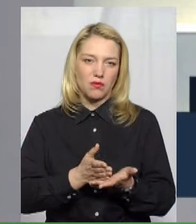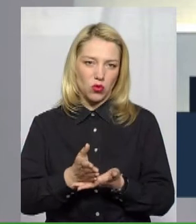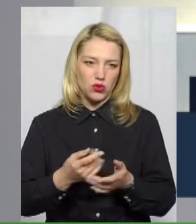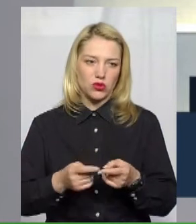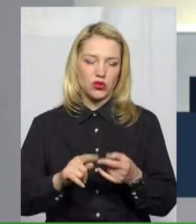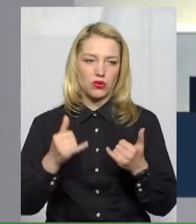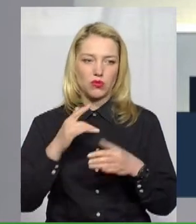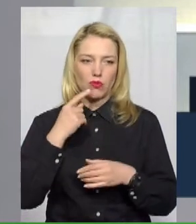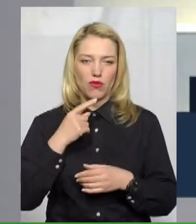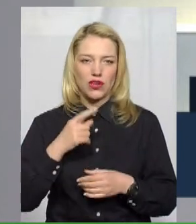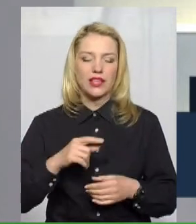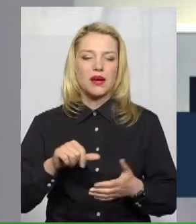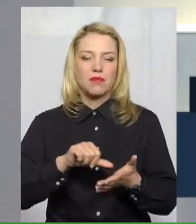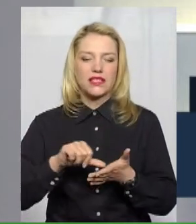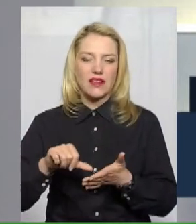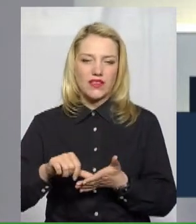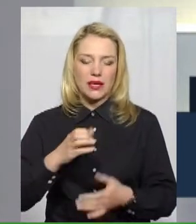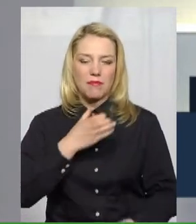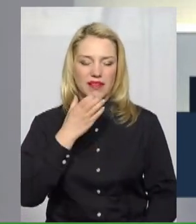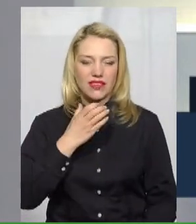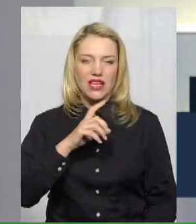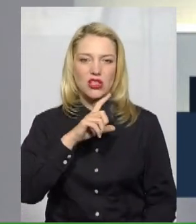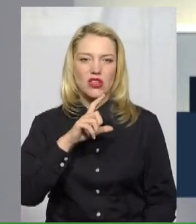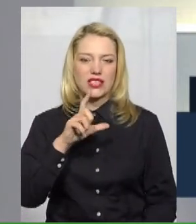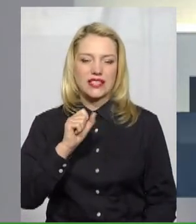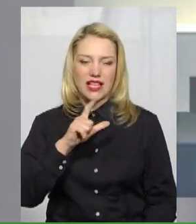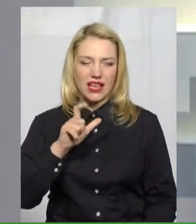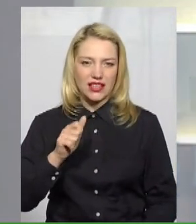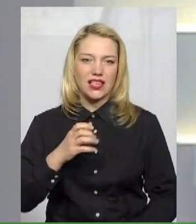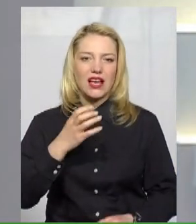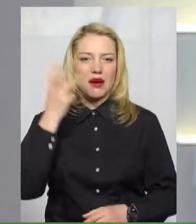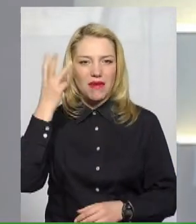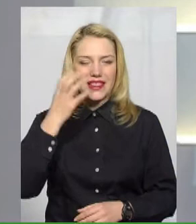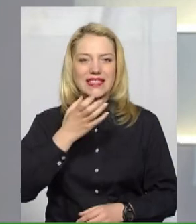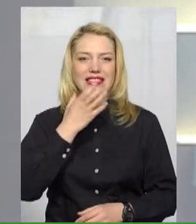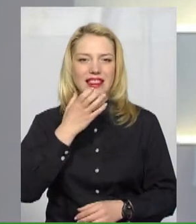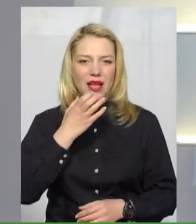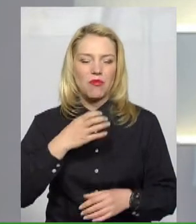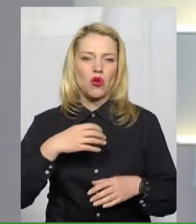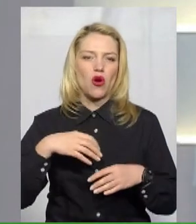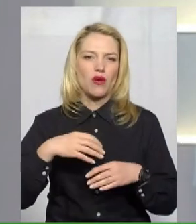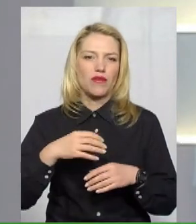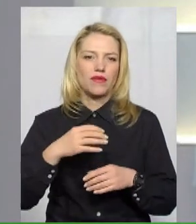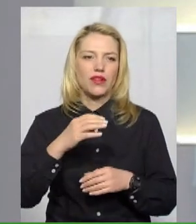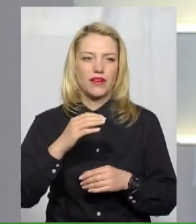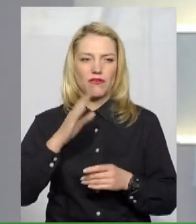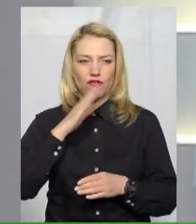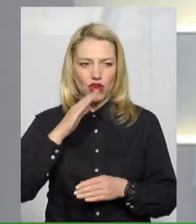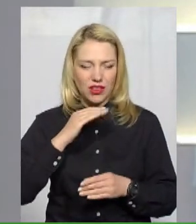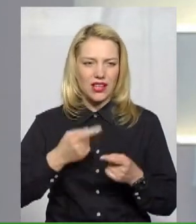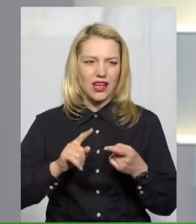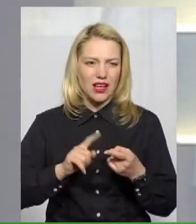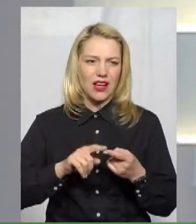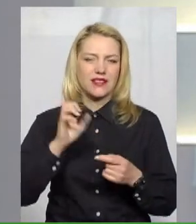південно-західних тепломереж, Хмельницькводоканалу і спецкомунтрансу. Перше ми виводимо на скайп-зв'язок